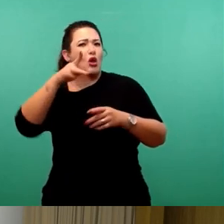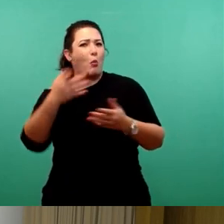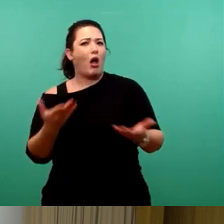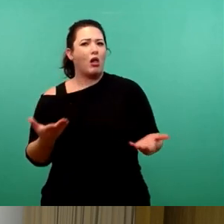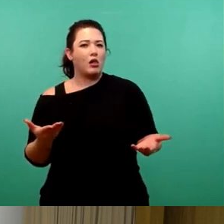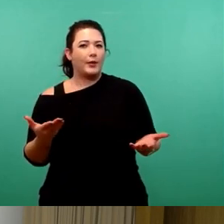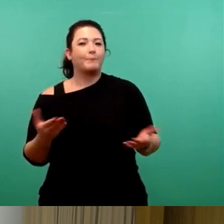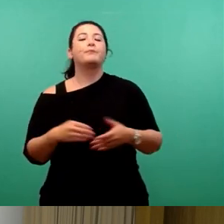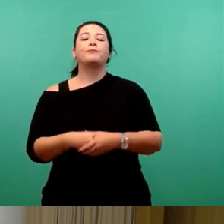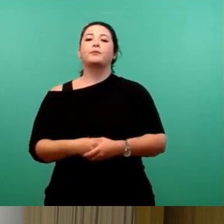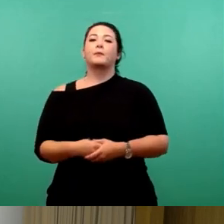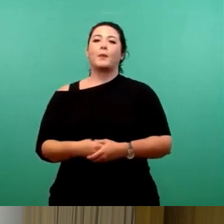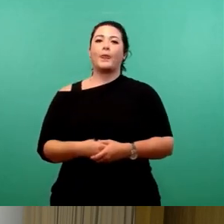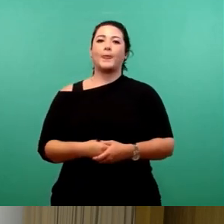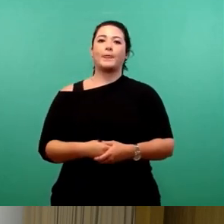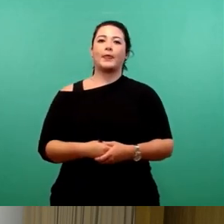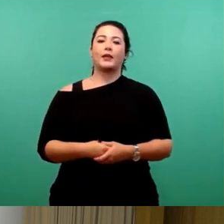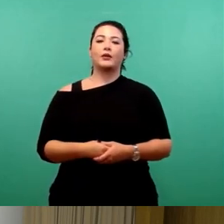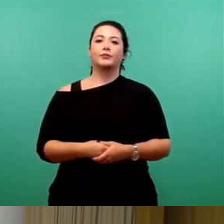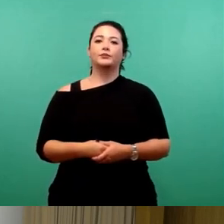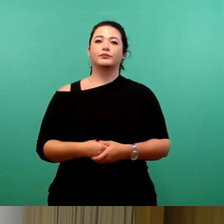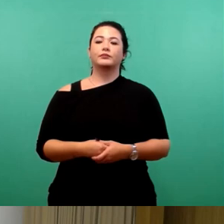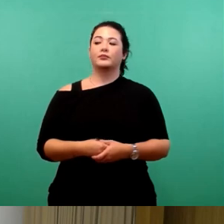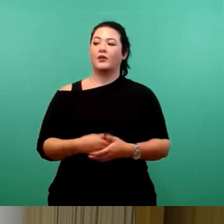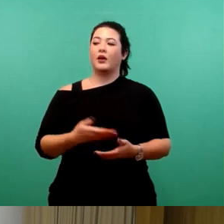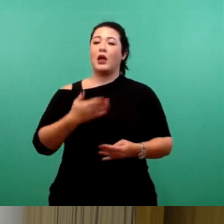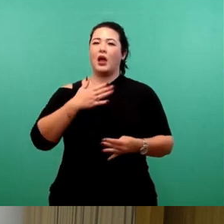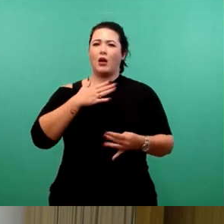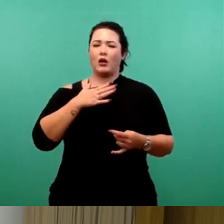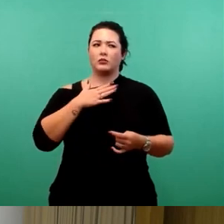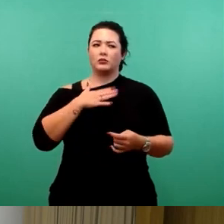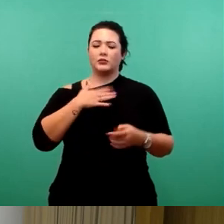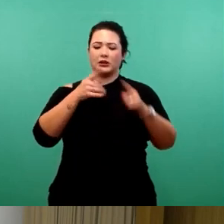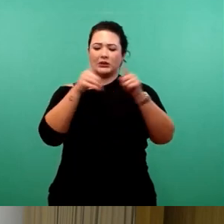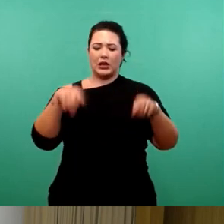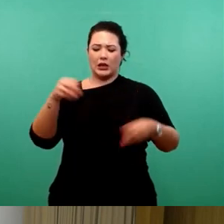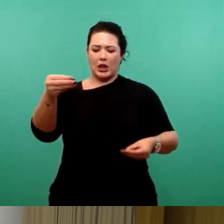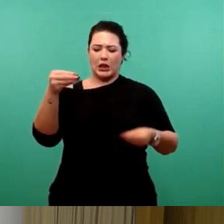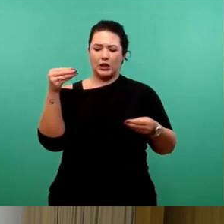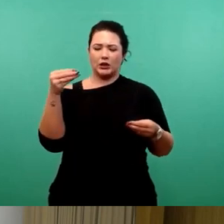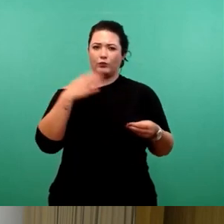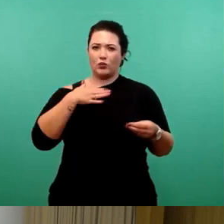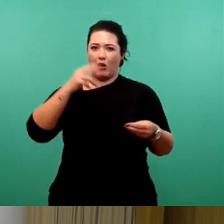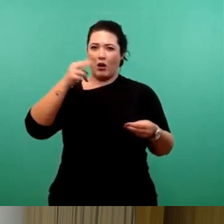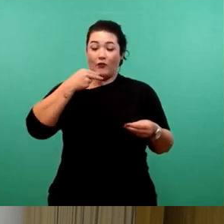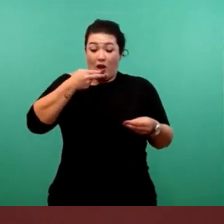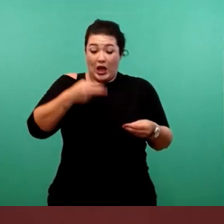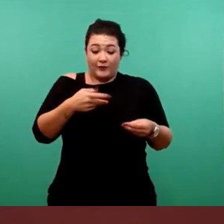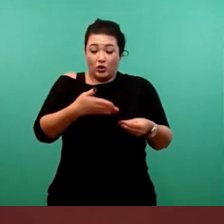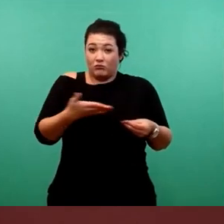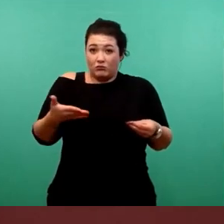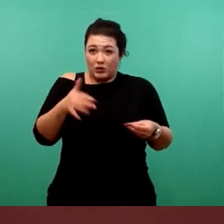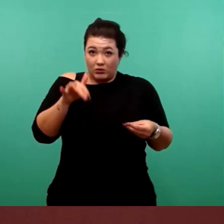ist es so, dass auf meinem Zettel, also was mir als Antwort übermittelt wurde, die Frage mit dem